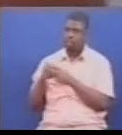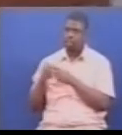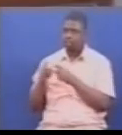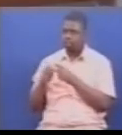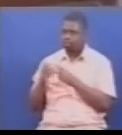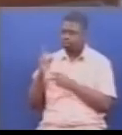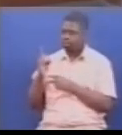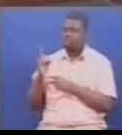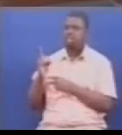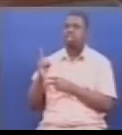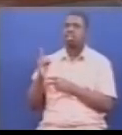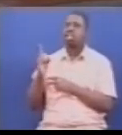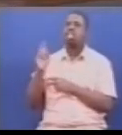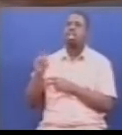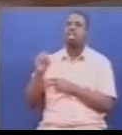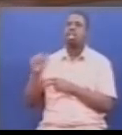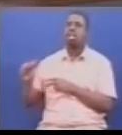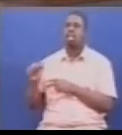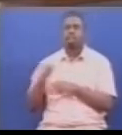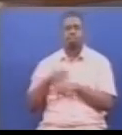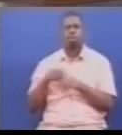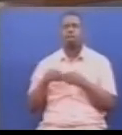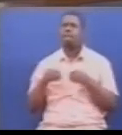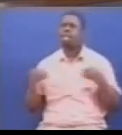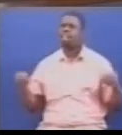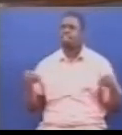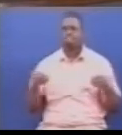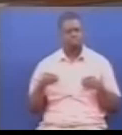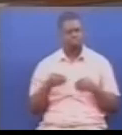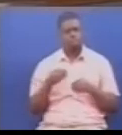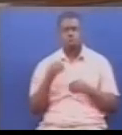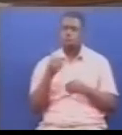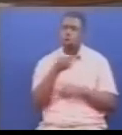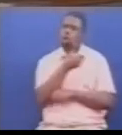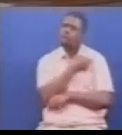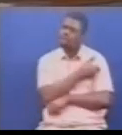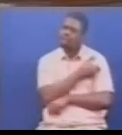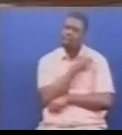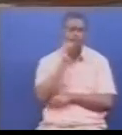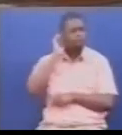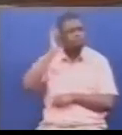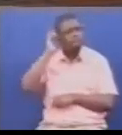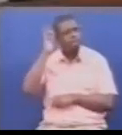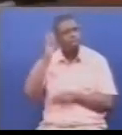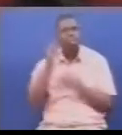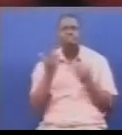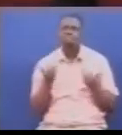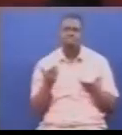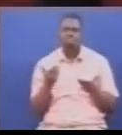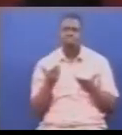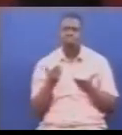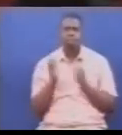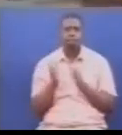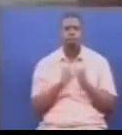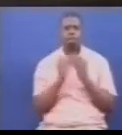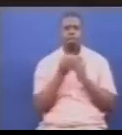DNA, ya nachukua mdamrefu katika hospital ya taifa ya muhimbili. Na je, terikali na mpango gani wa kuongeza mashine za kutosha ili